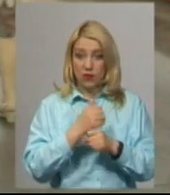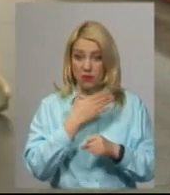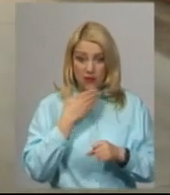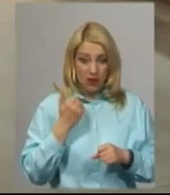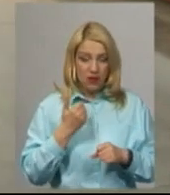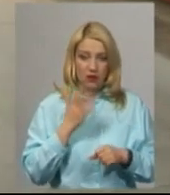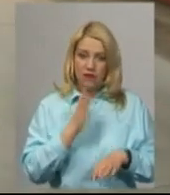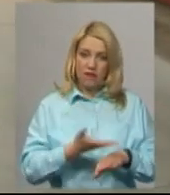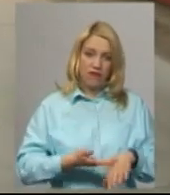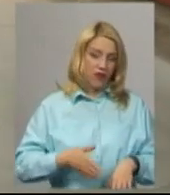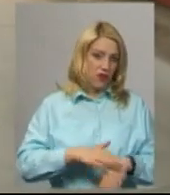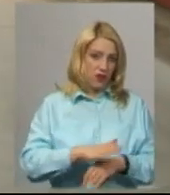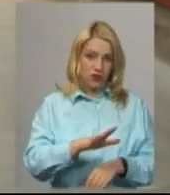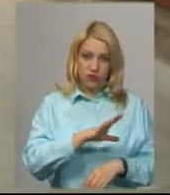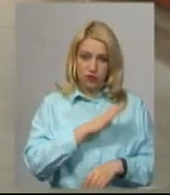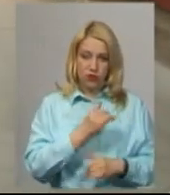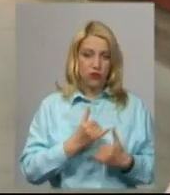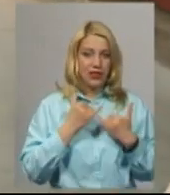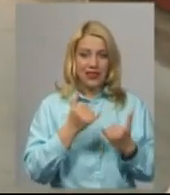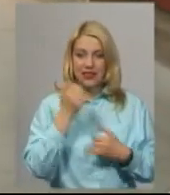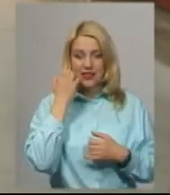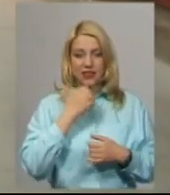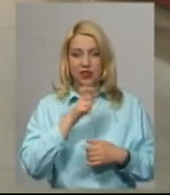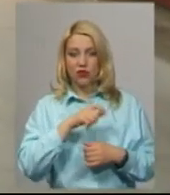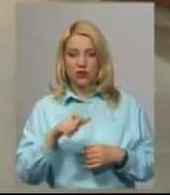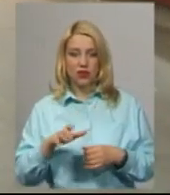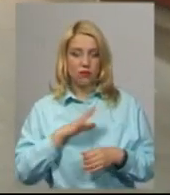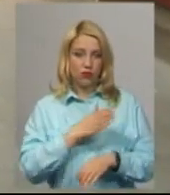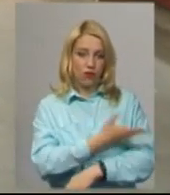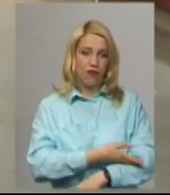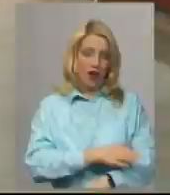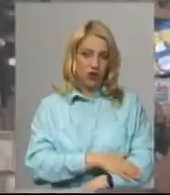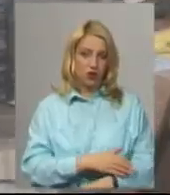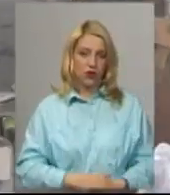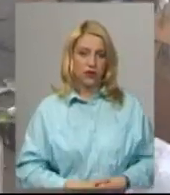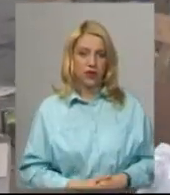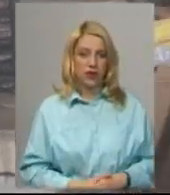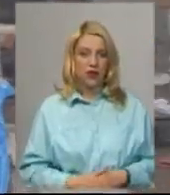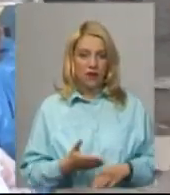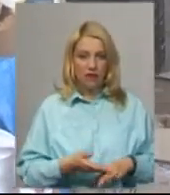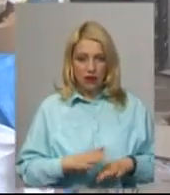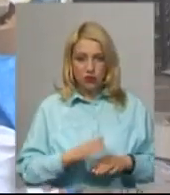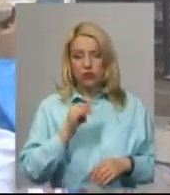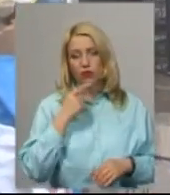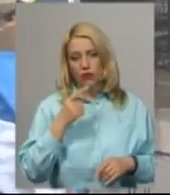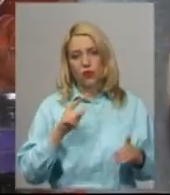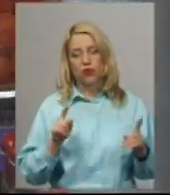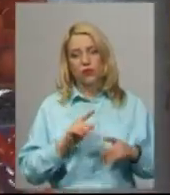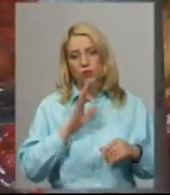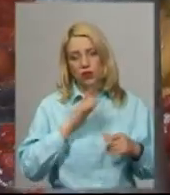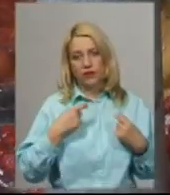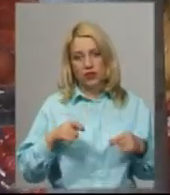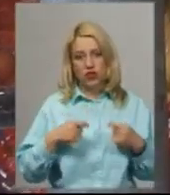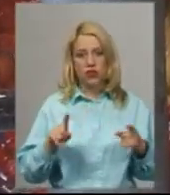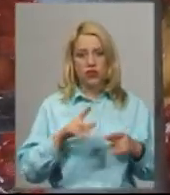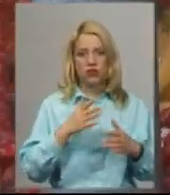Повірте, що це було дуже, особливо для старих людей, це було дуже важко. Дуже. Продавчиня Галина розповідає, останнім